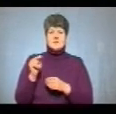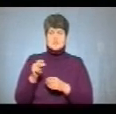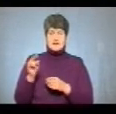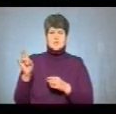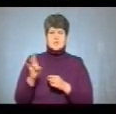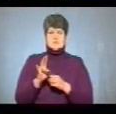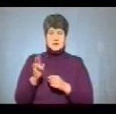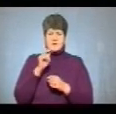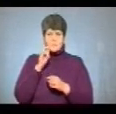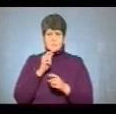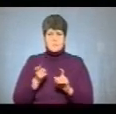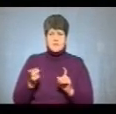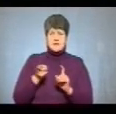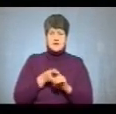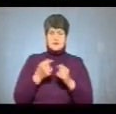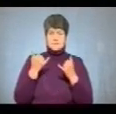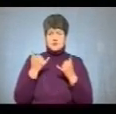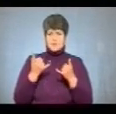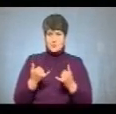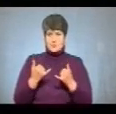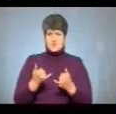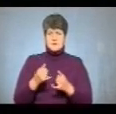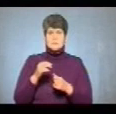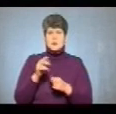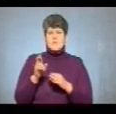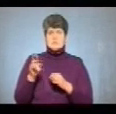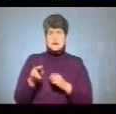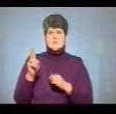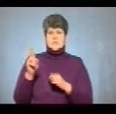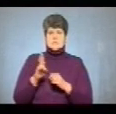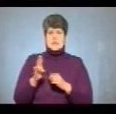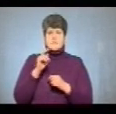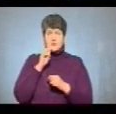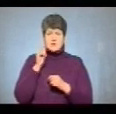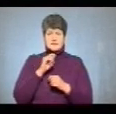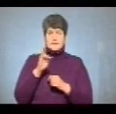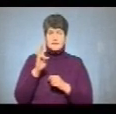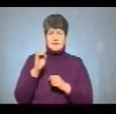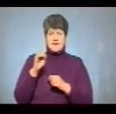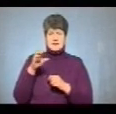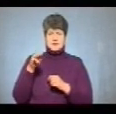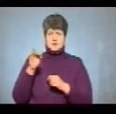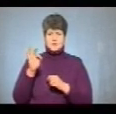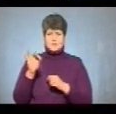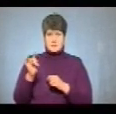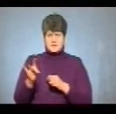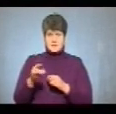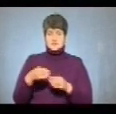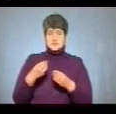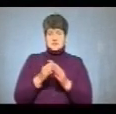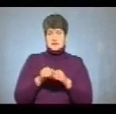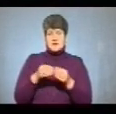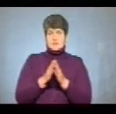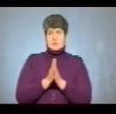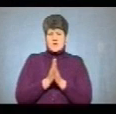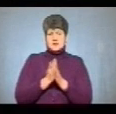Сьогодні підписав археєпископ Тернопільський Кременецький Православний церкви України Нестор. Прохання про це подали жителі села Онишківці. Як